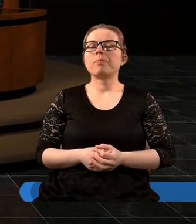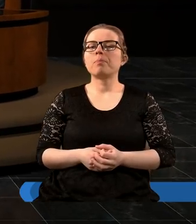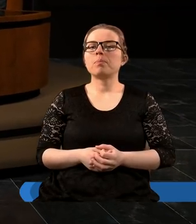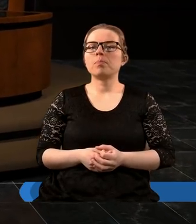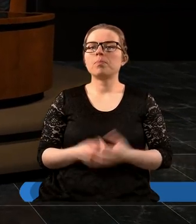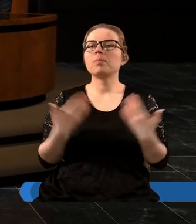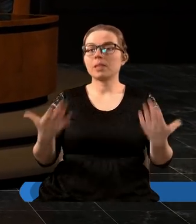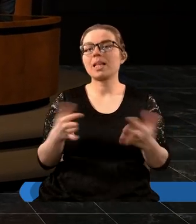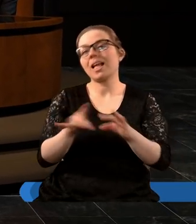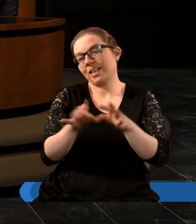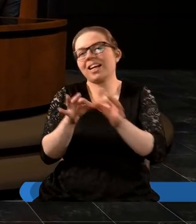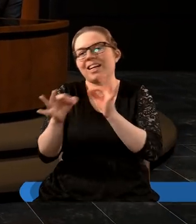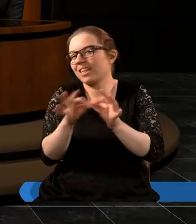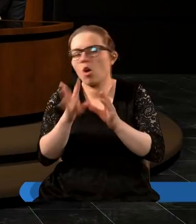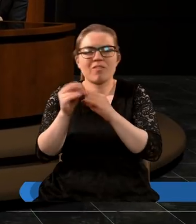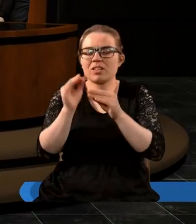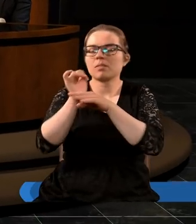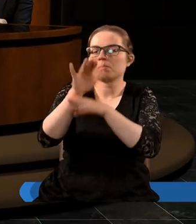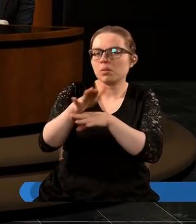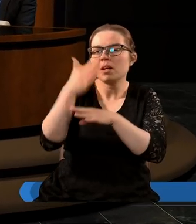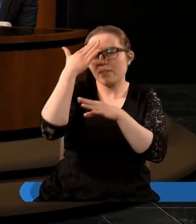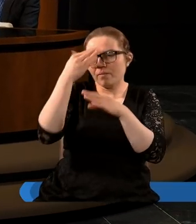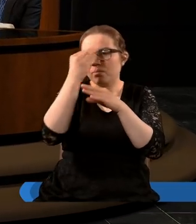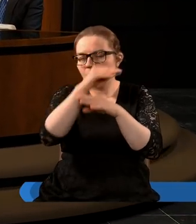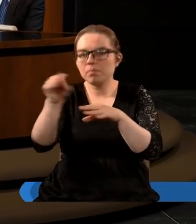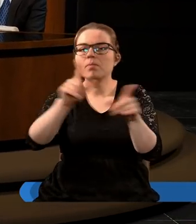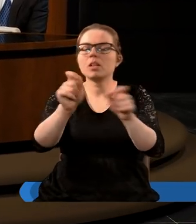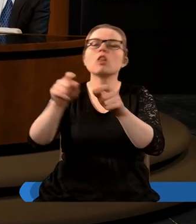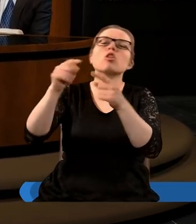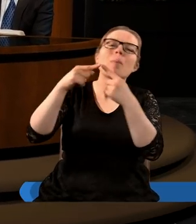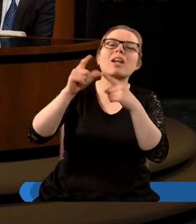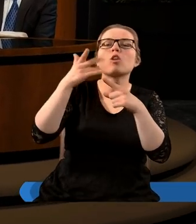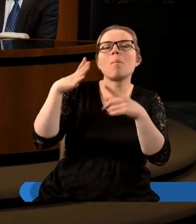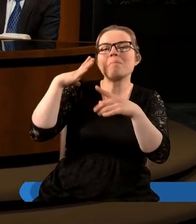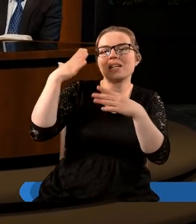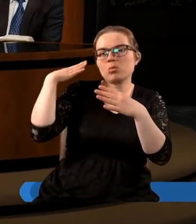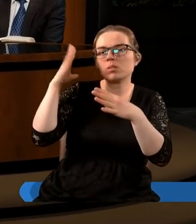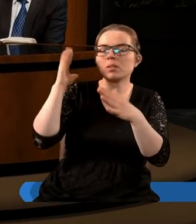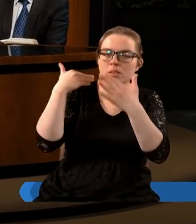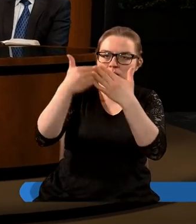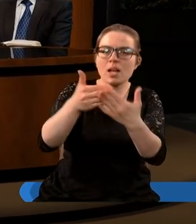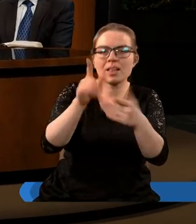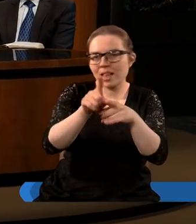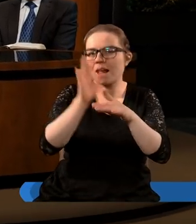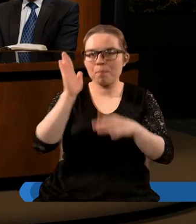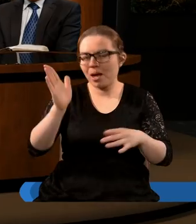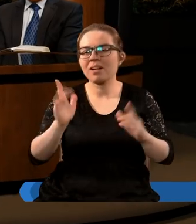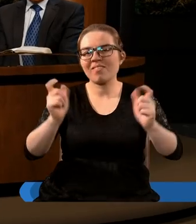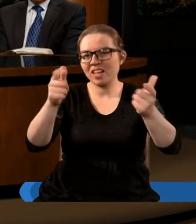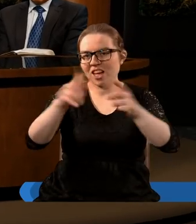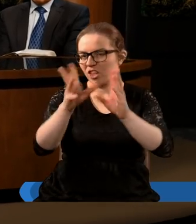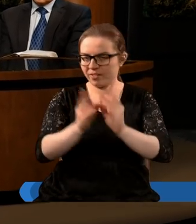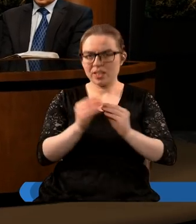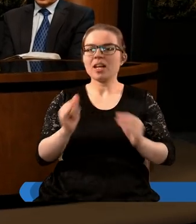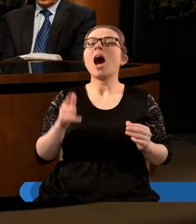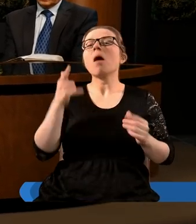z historii. Próbować je dopasować do tego, co w historii miało miejsce. I wydaje